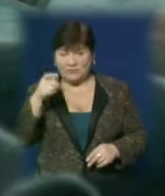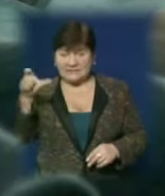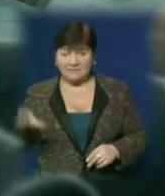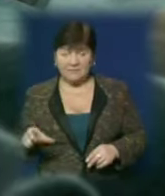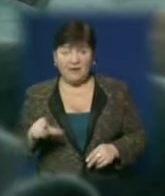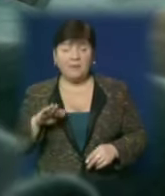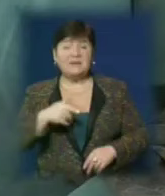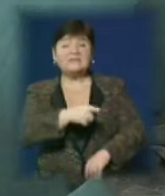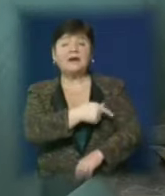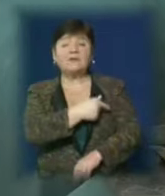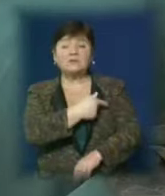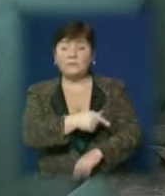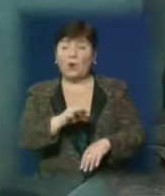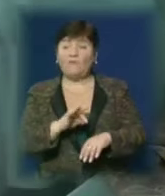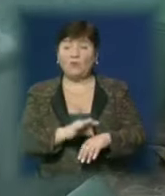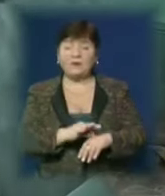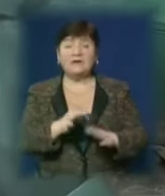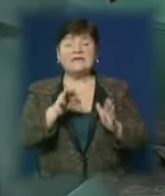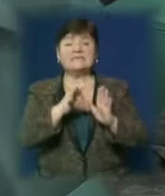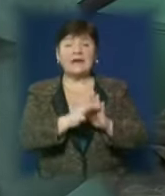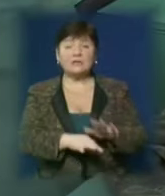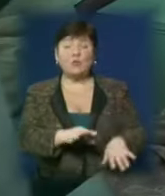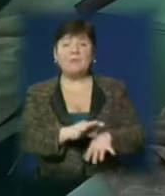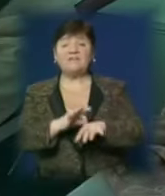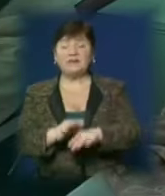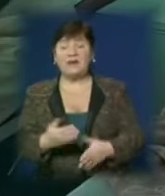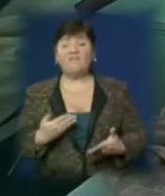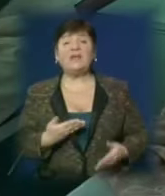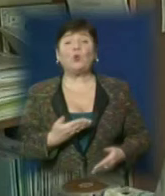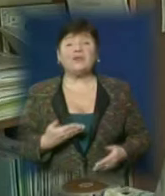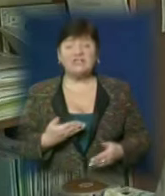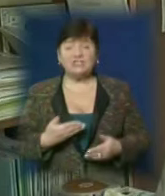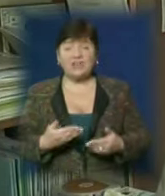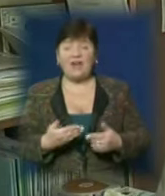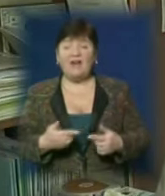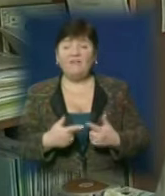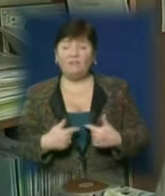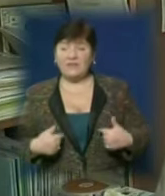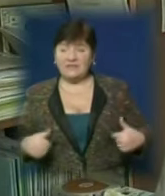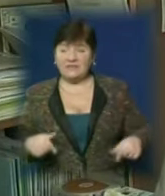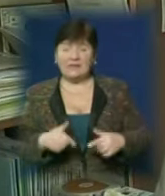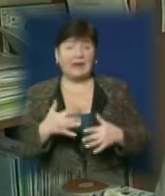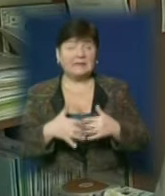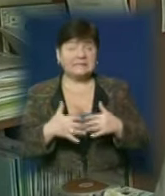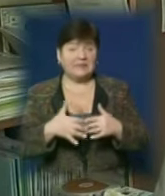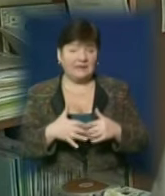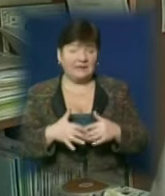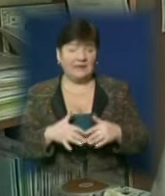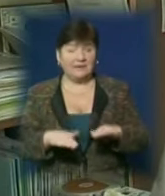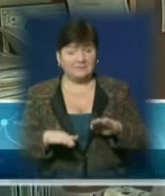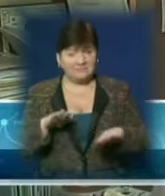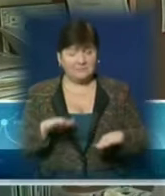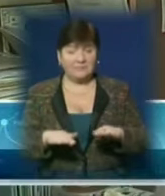Після госпіталізації хворих одразу перевели у хірургічне відділення. Стан в середній ступені важкості, але